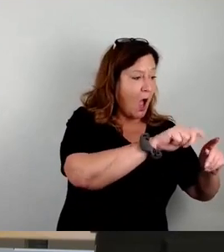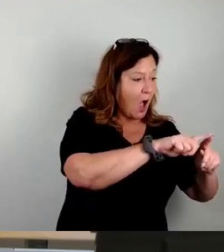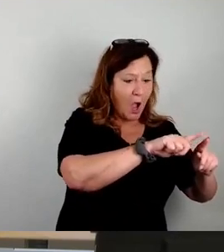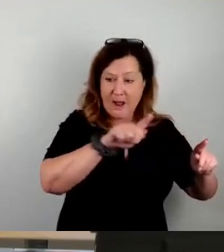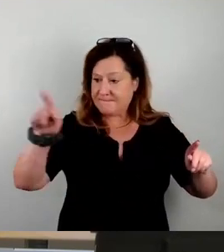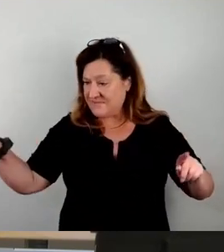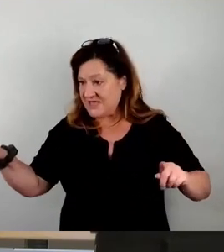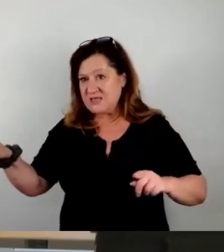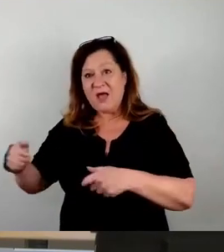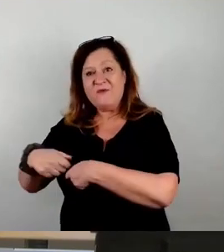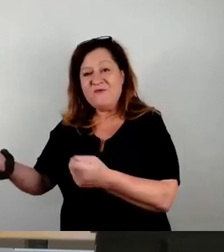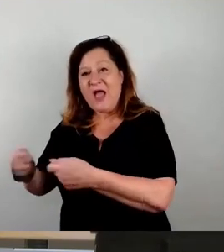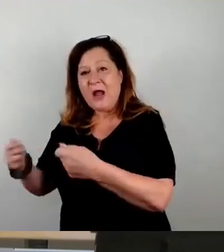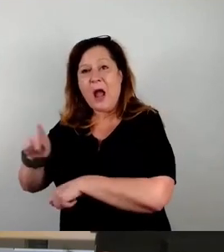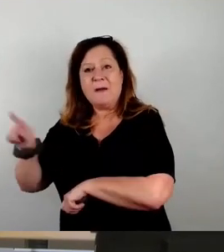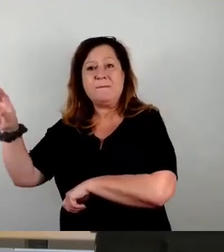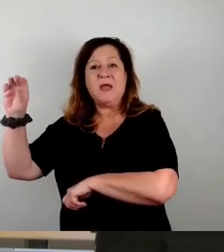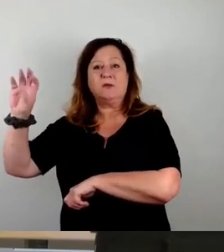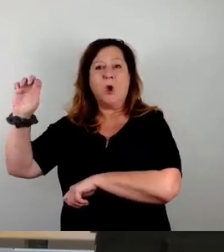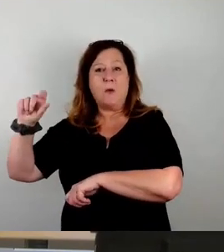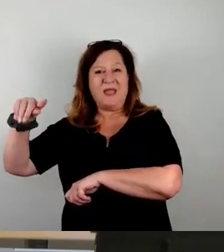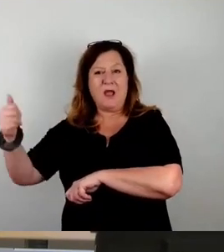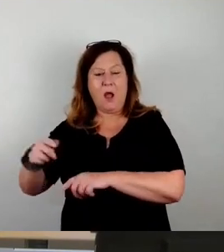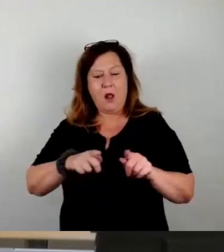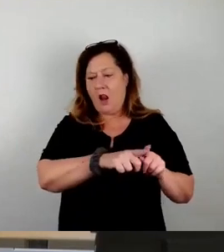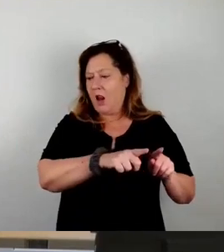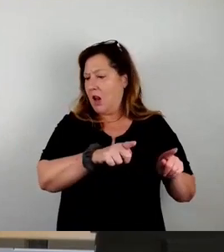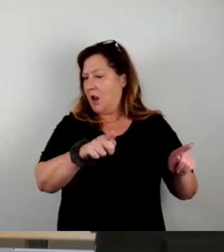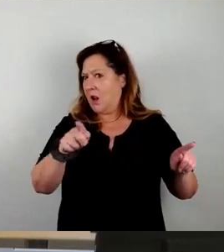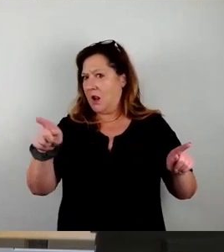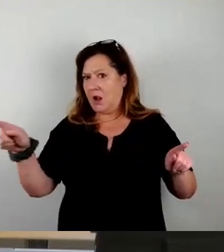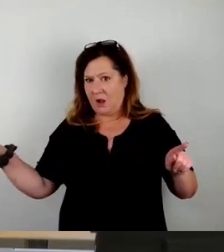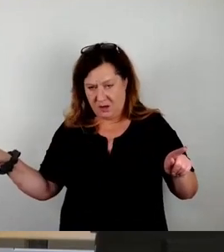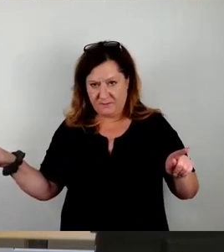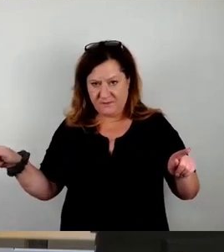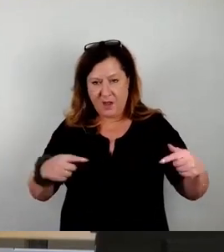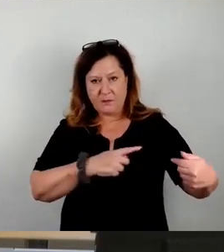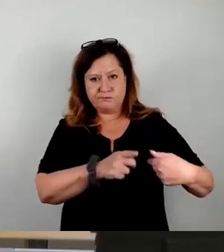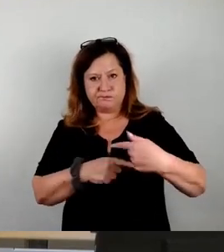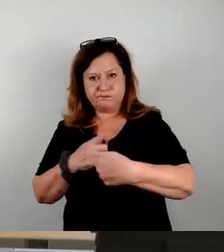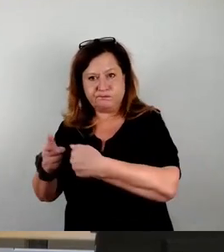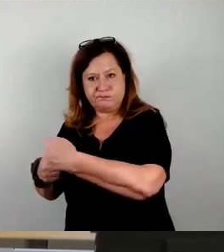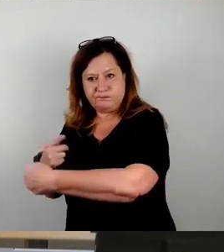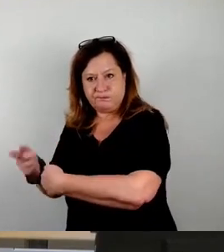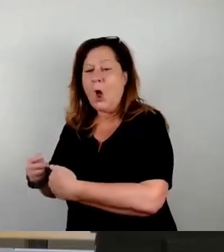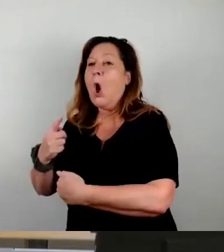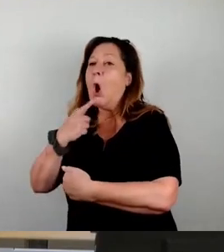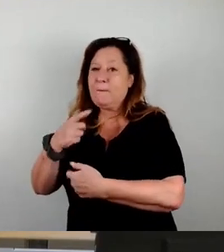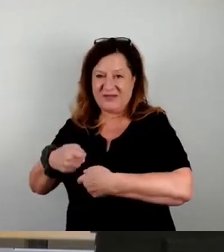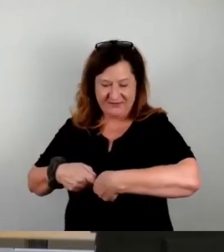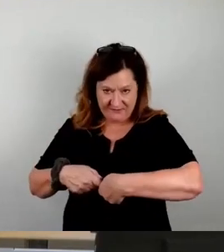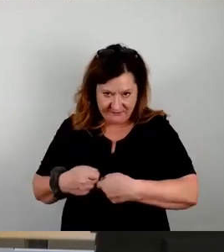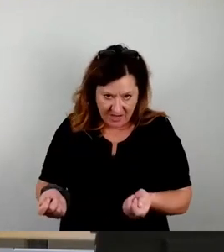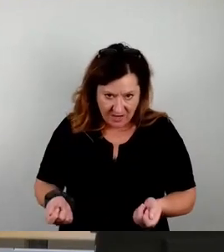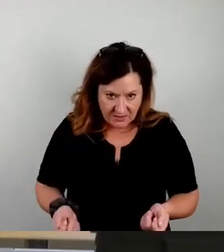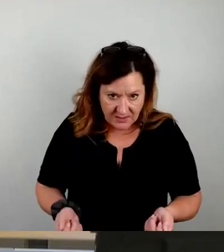Omega, von Alpha bis Omega, müssen wir gucken, als Ausschuss oder jetzt als Stadtrat, ob denn die Vergabe mit